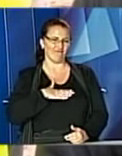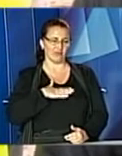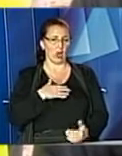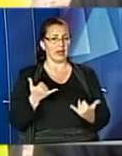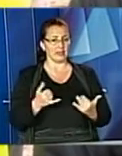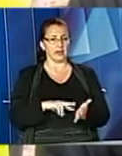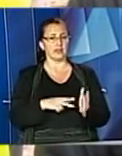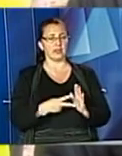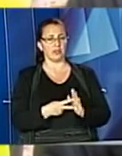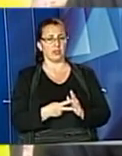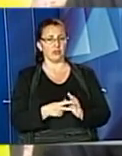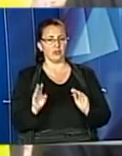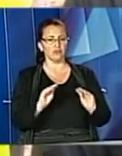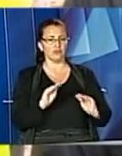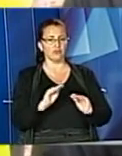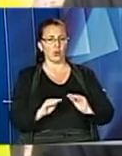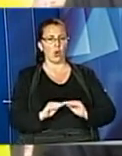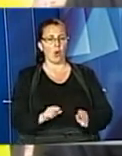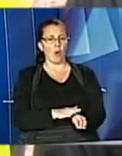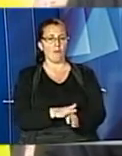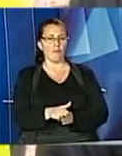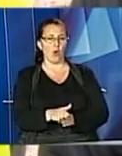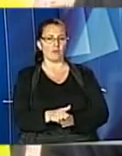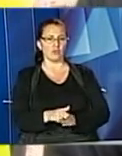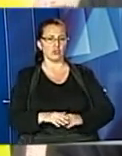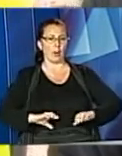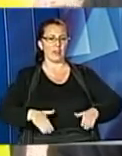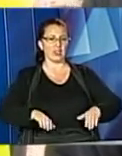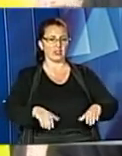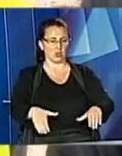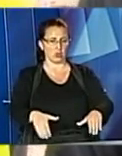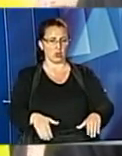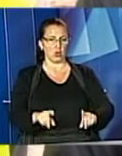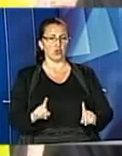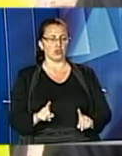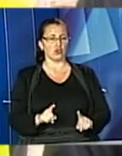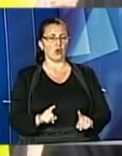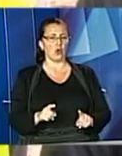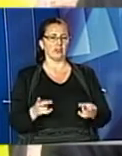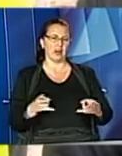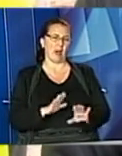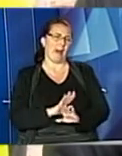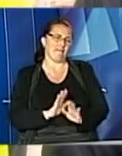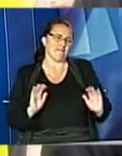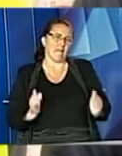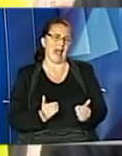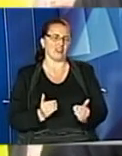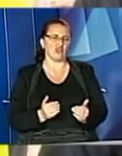передбачено замощення повністю плиткою, що потребує менше обслуговування і